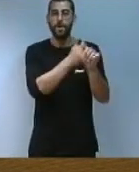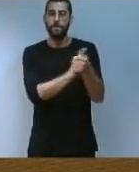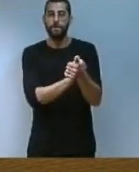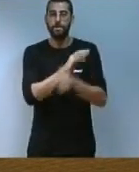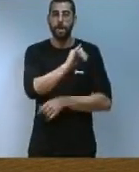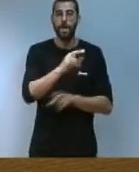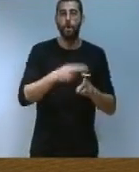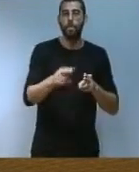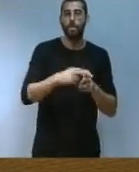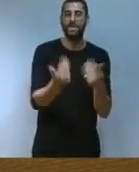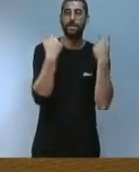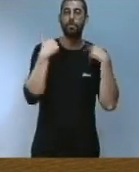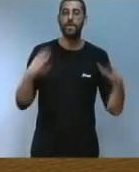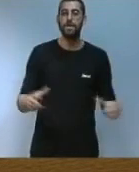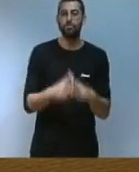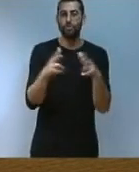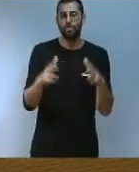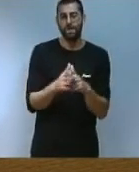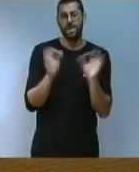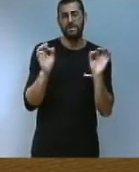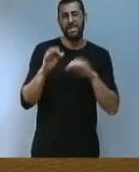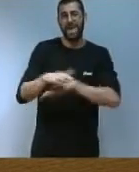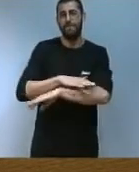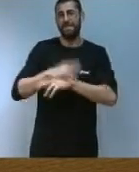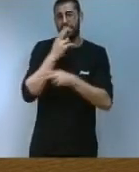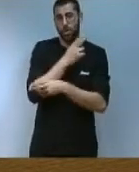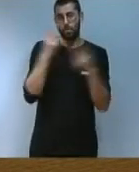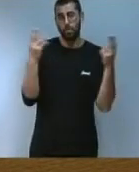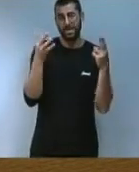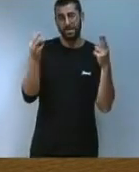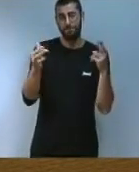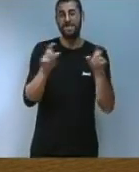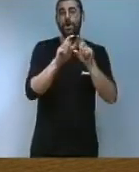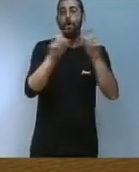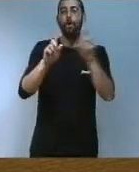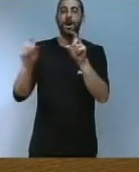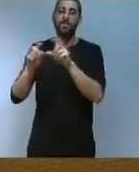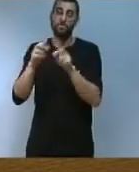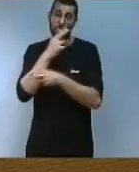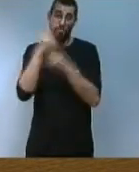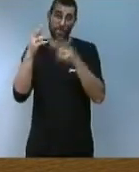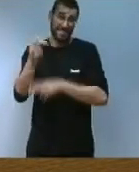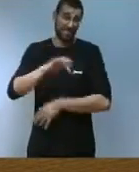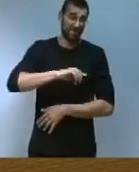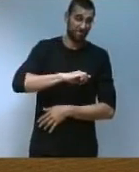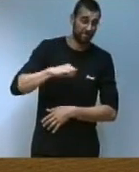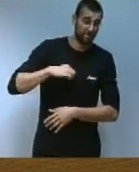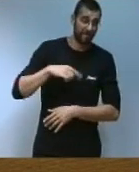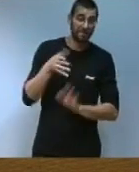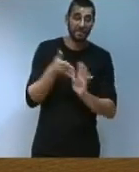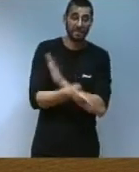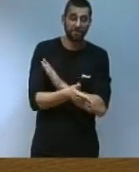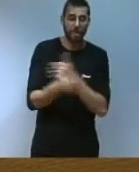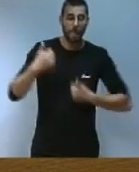polítiques de responsabilitat social en les administracions públiques i en les organitzacions públiques i privades motor significatiu de la